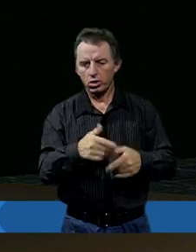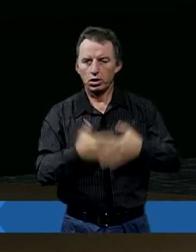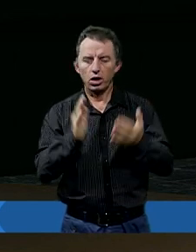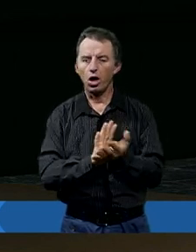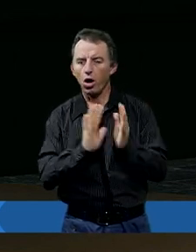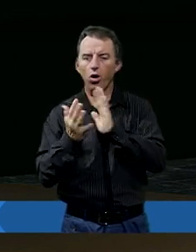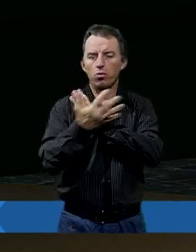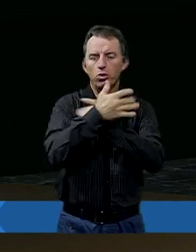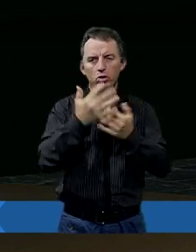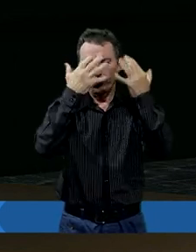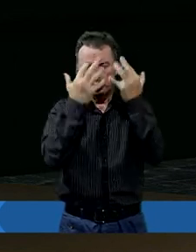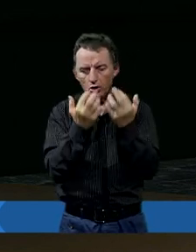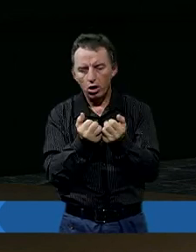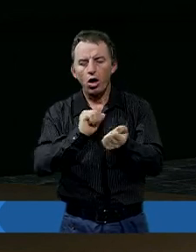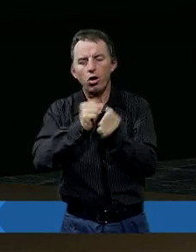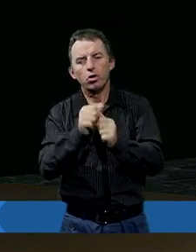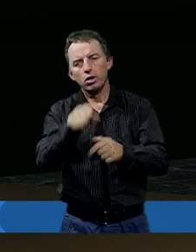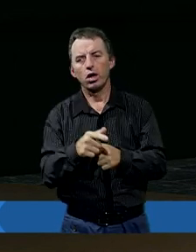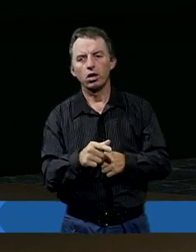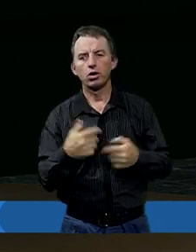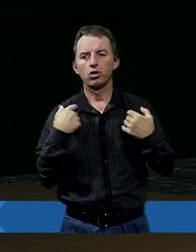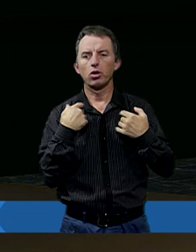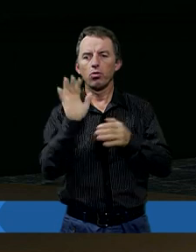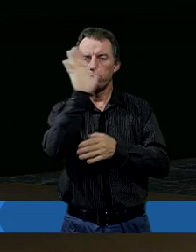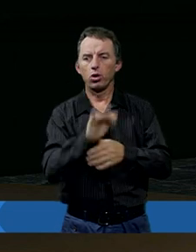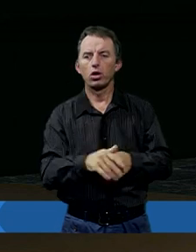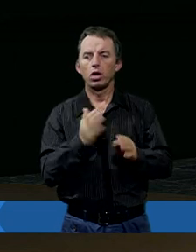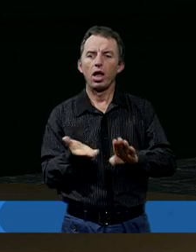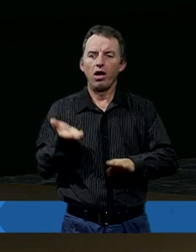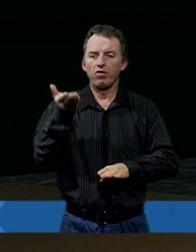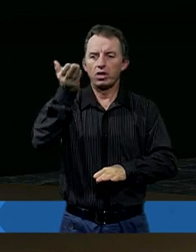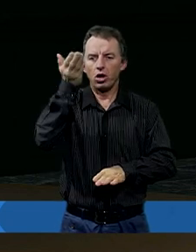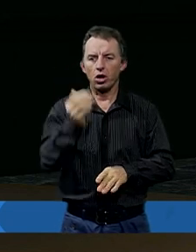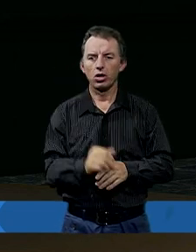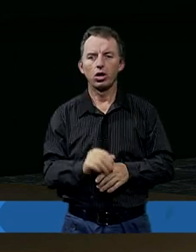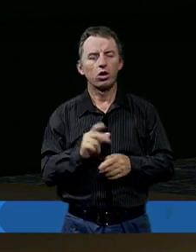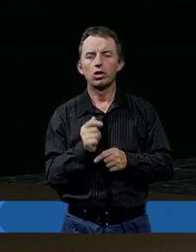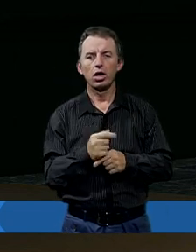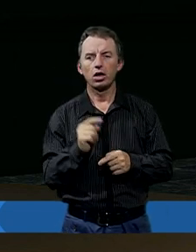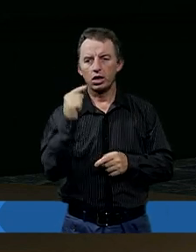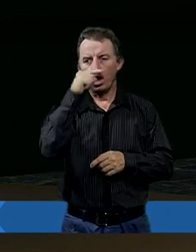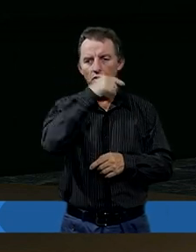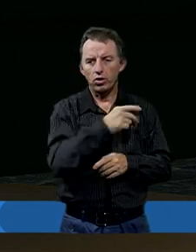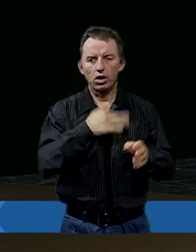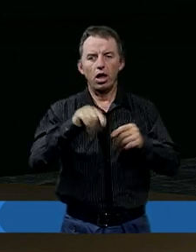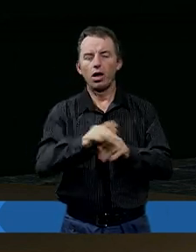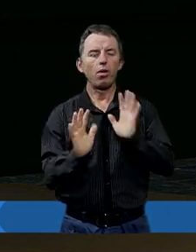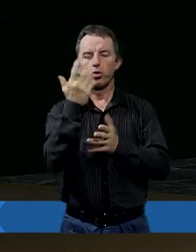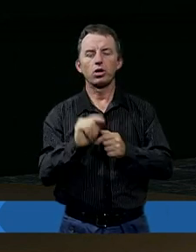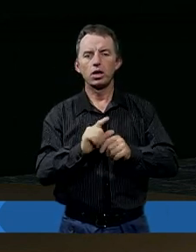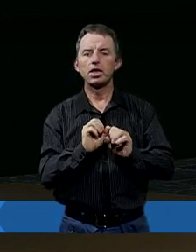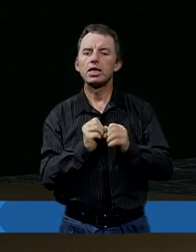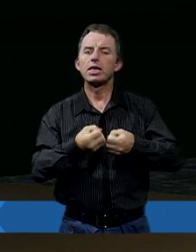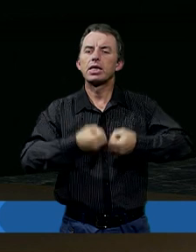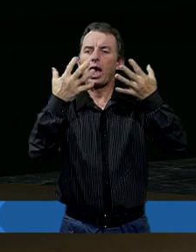obrócił się w ciemność, bodaj by o niego nie pytał Bóg na wysokości i nie zabłysł nad nim jasny